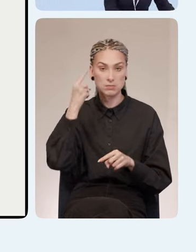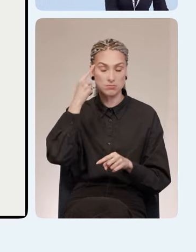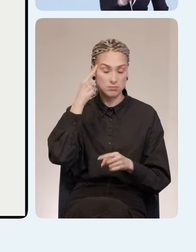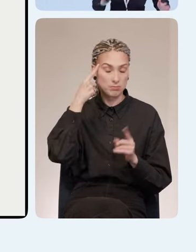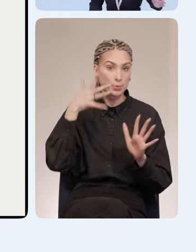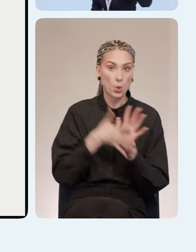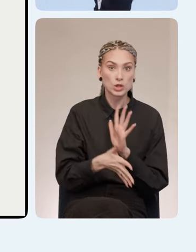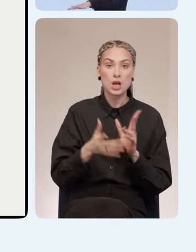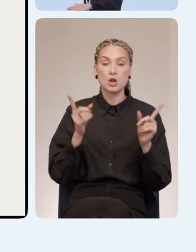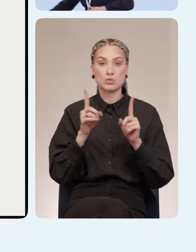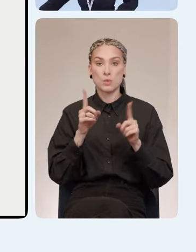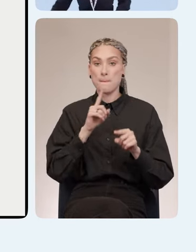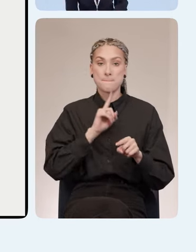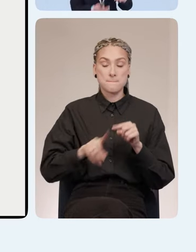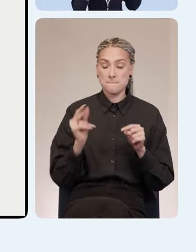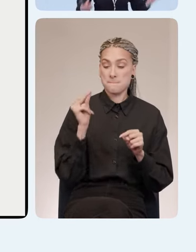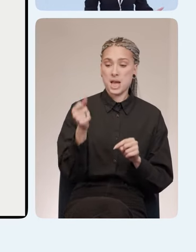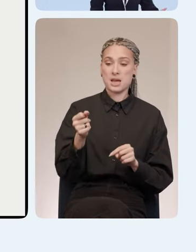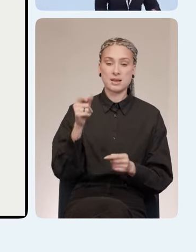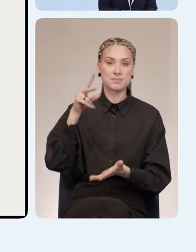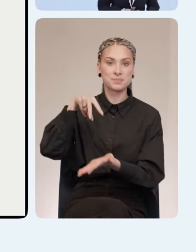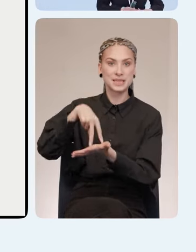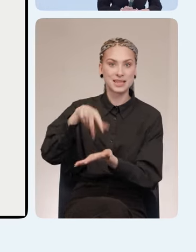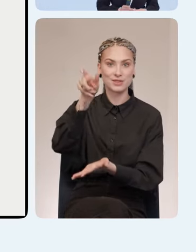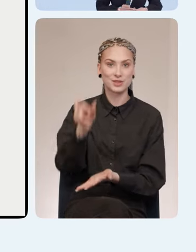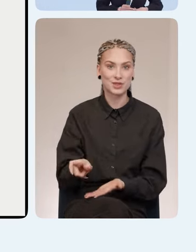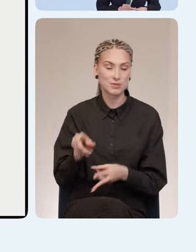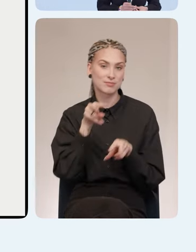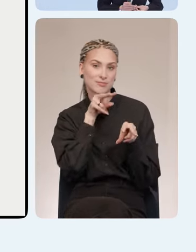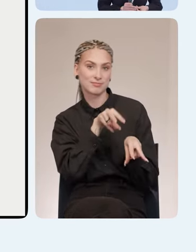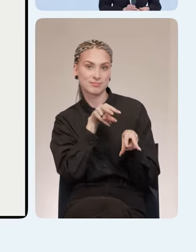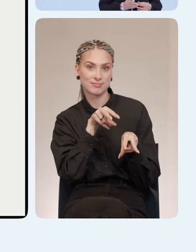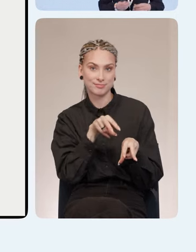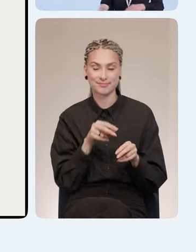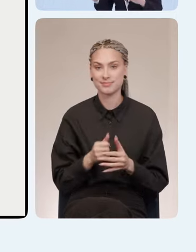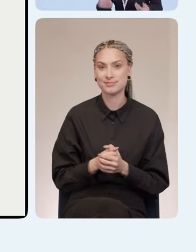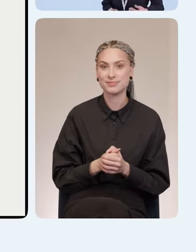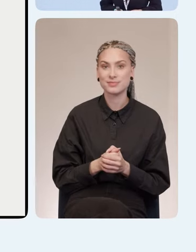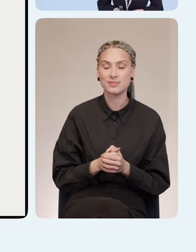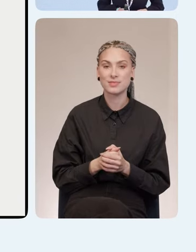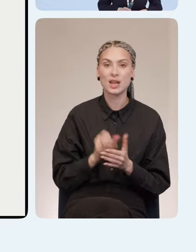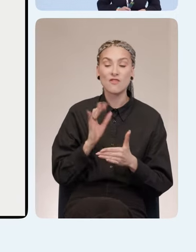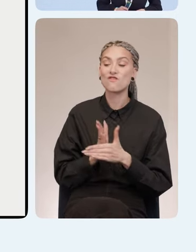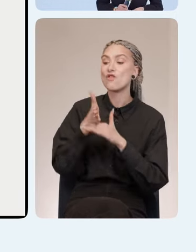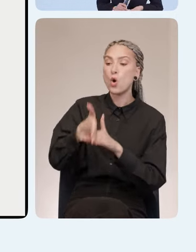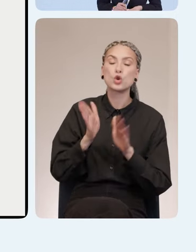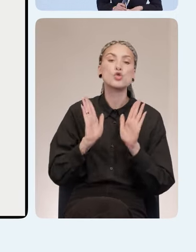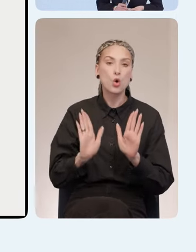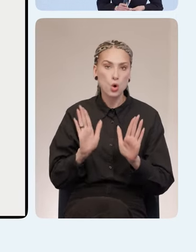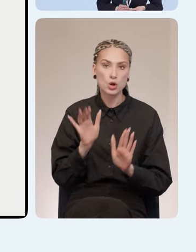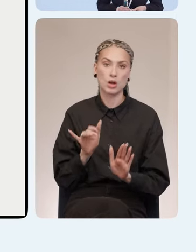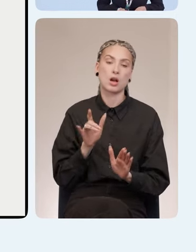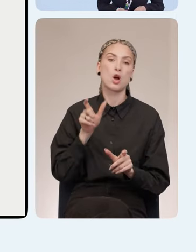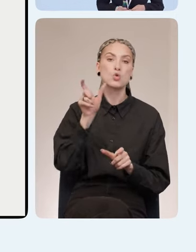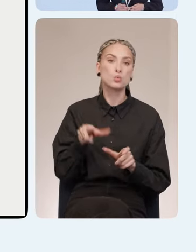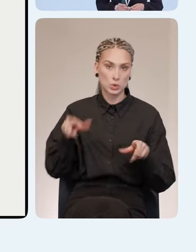на месте, такие пш-паум, поставили специальную охрану, которая пускал именно гостей с